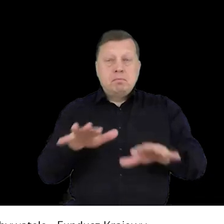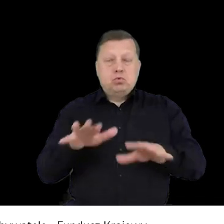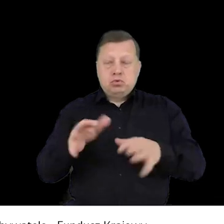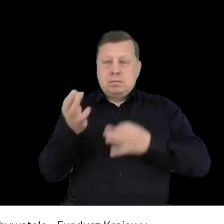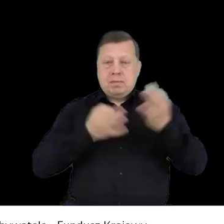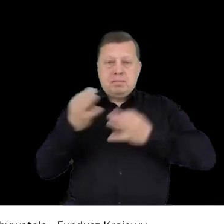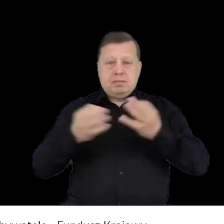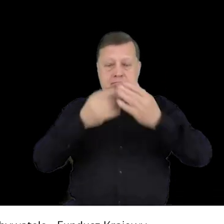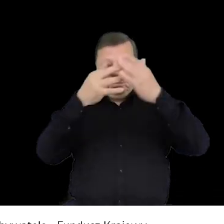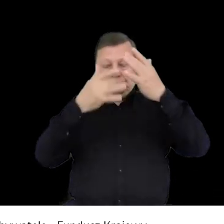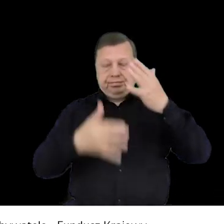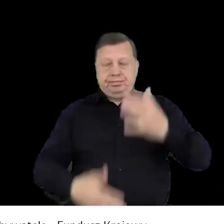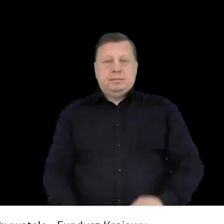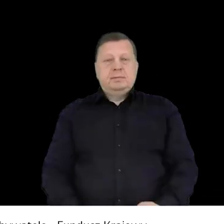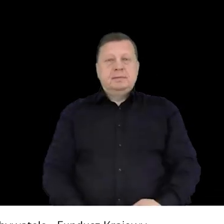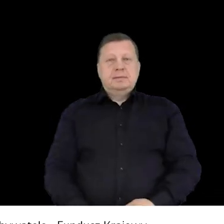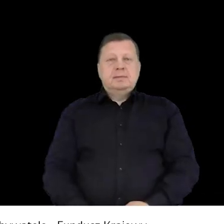i zaraz,